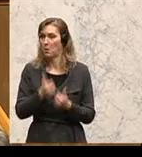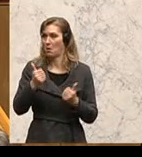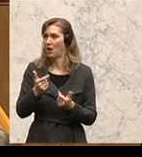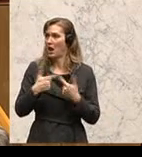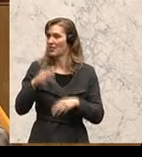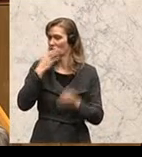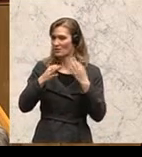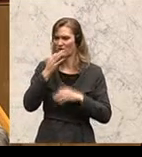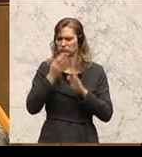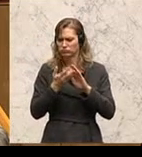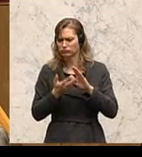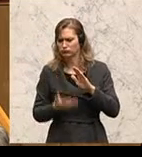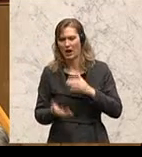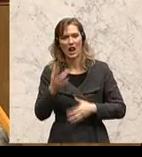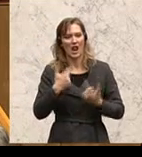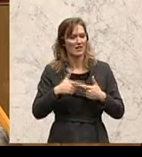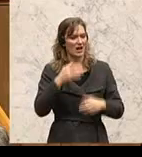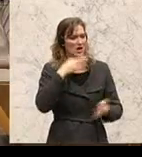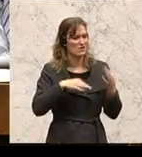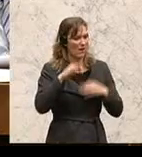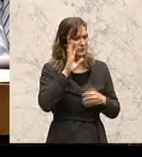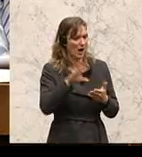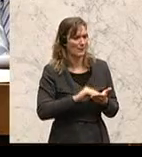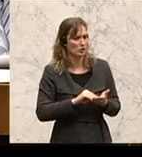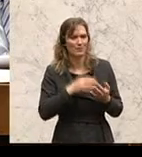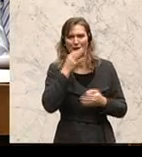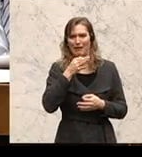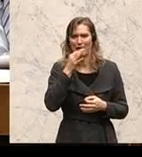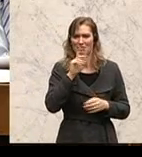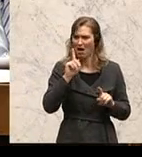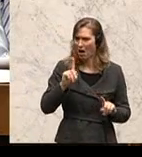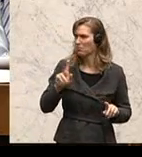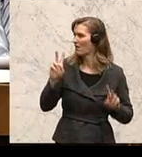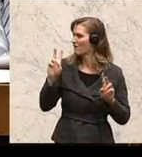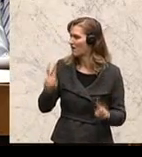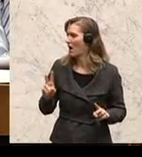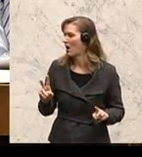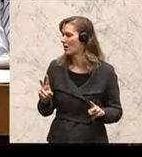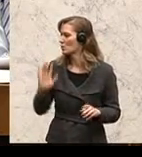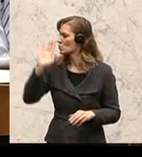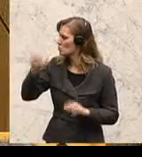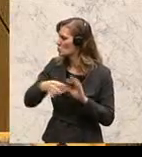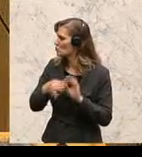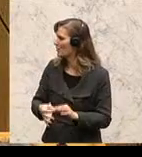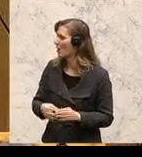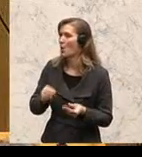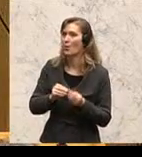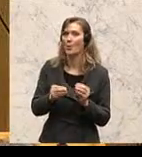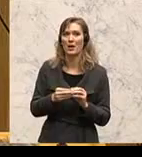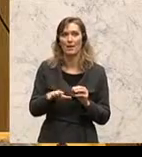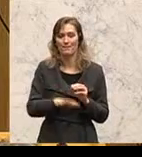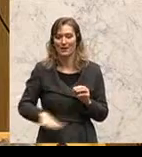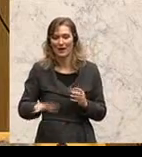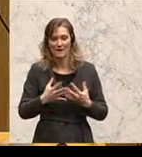mit Länderinformationen und abgeschriebenen Reden, aber nichts dazu, wo die wirklichen Problemfelder einer österreichischen